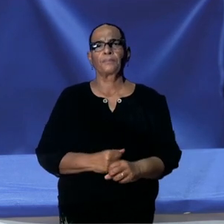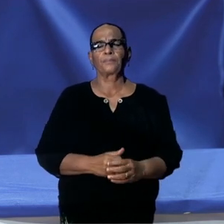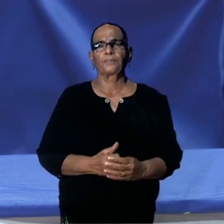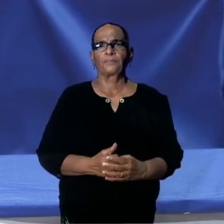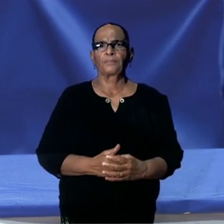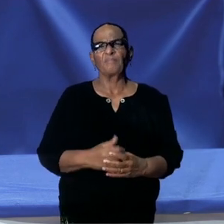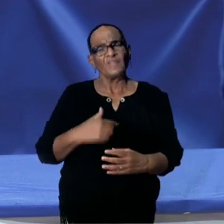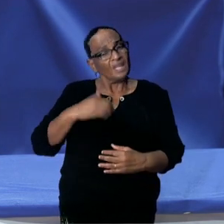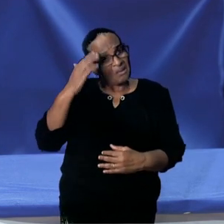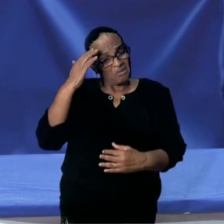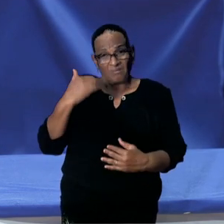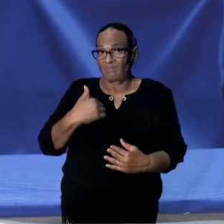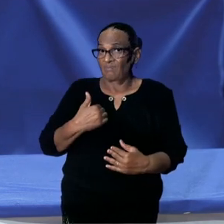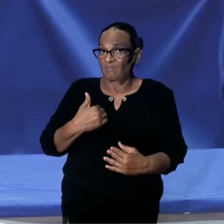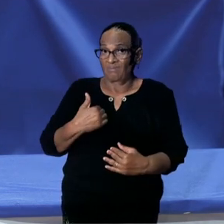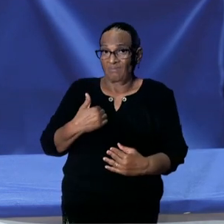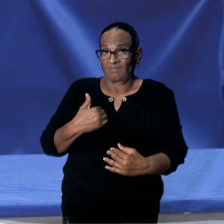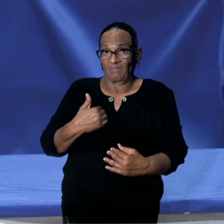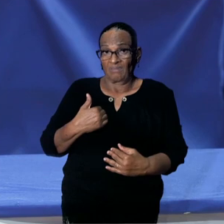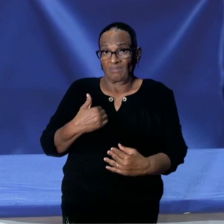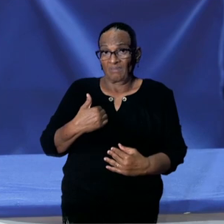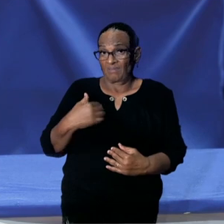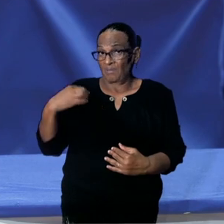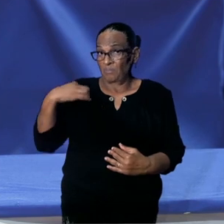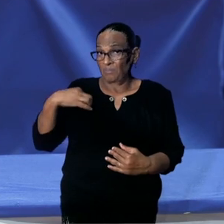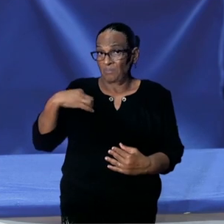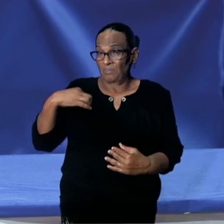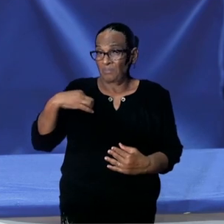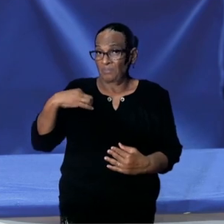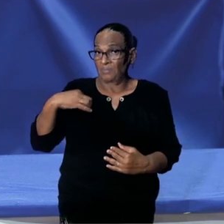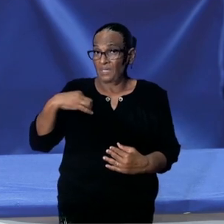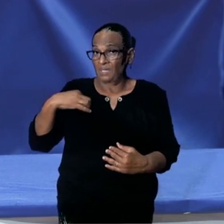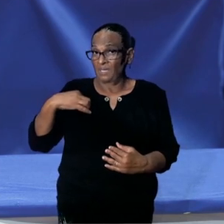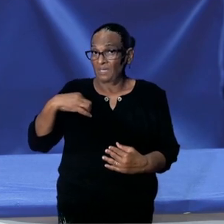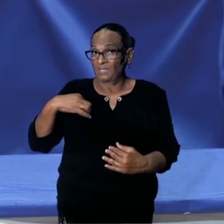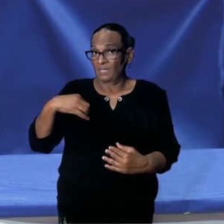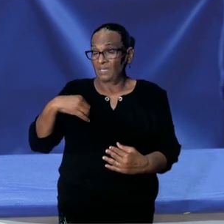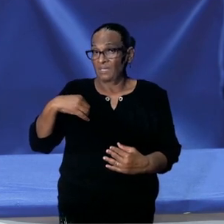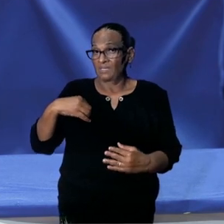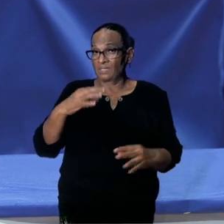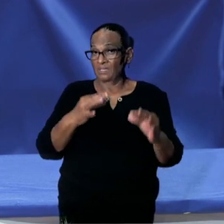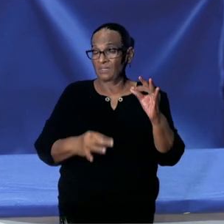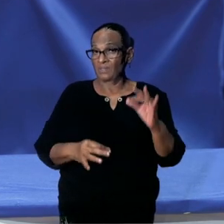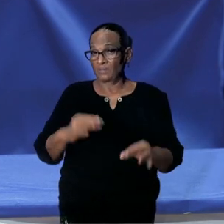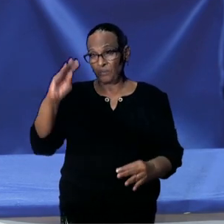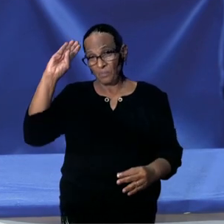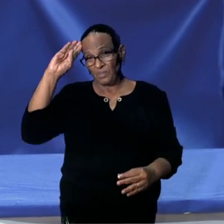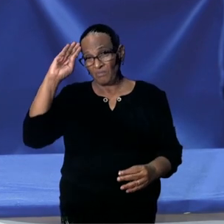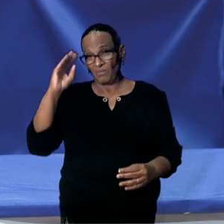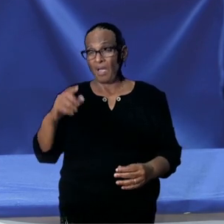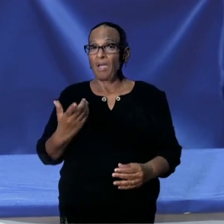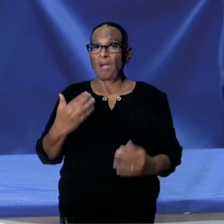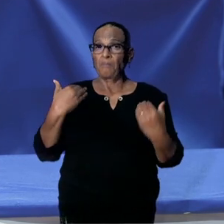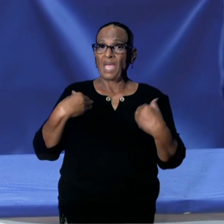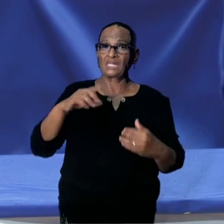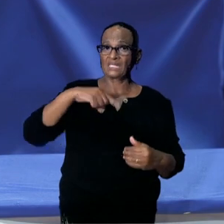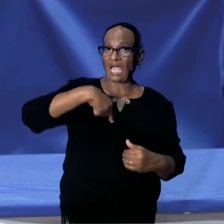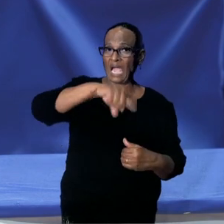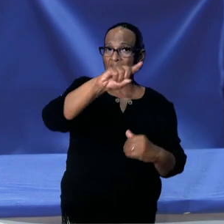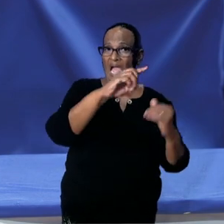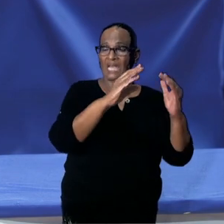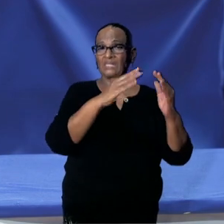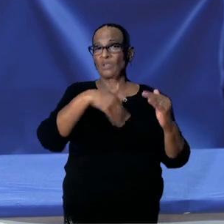Ik weet niet of de minister van Juspol is ingegaan op dringende zaken, wanneer mensen moeten vertrekken vanuit huis voor dringende zaken. Ik denk dat